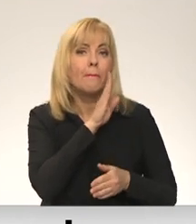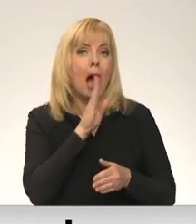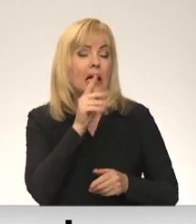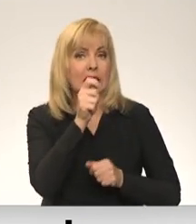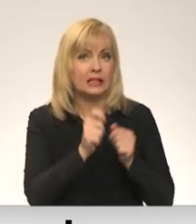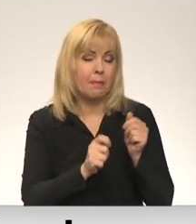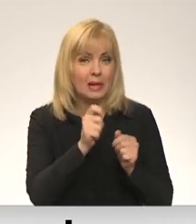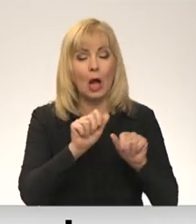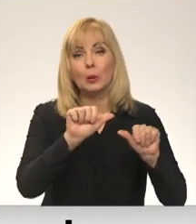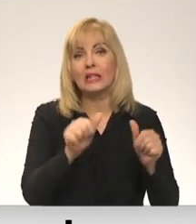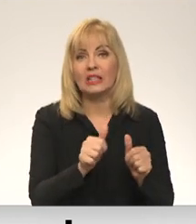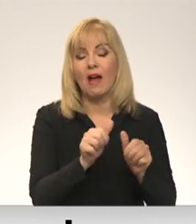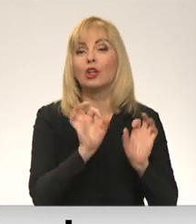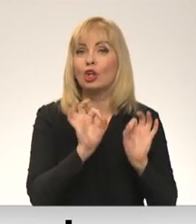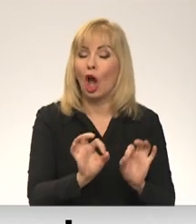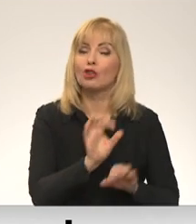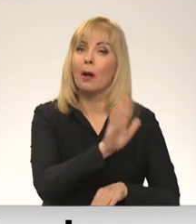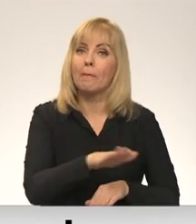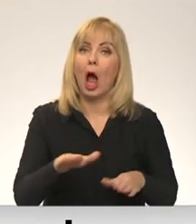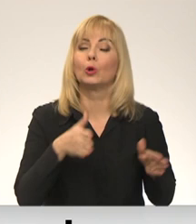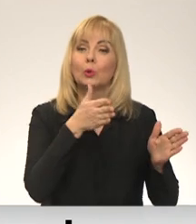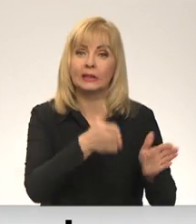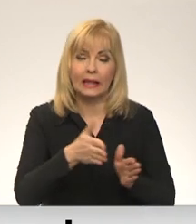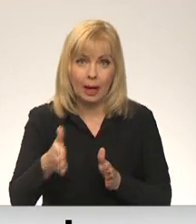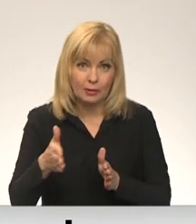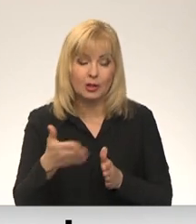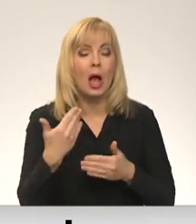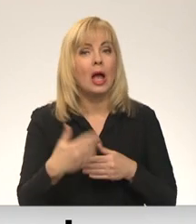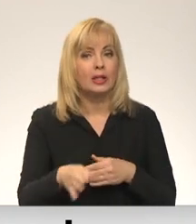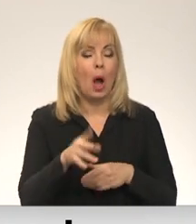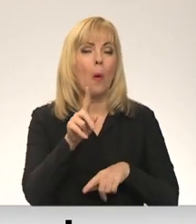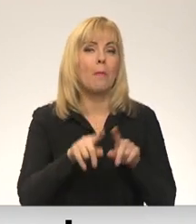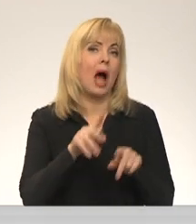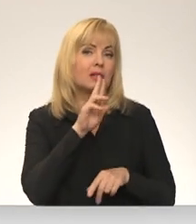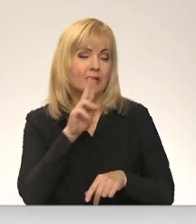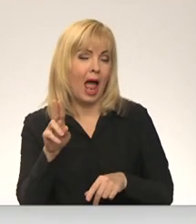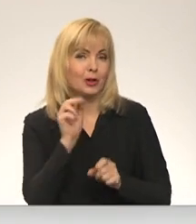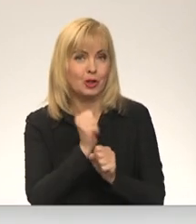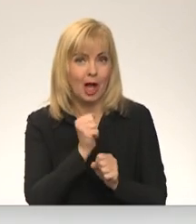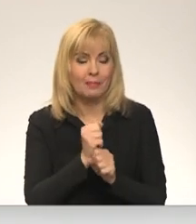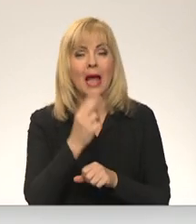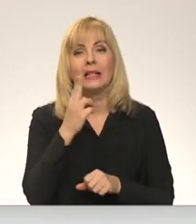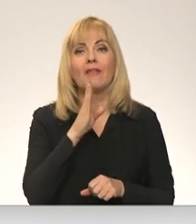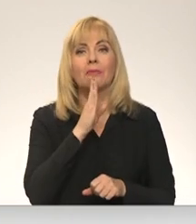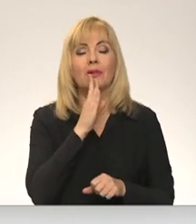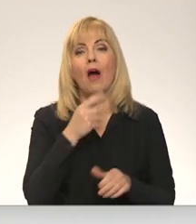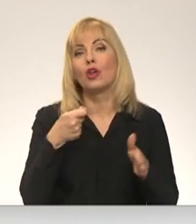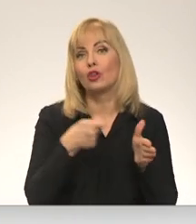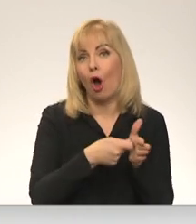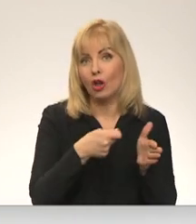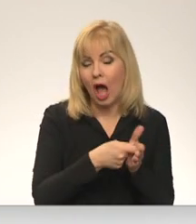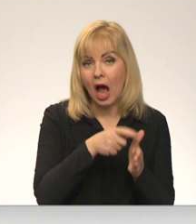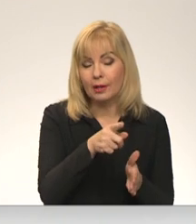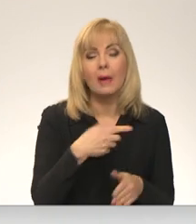kas izveidota Bērnu slimnīcā. Mēs jau pāris nedēļas strādājam ar divām donorēm, jo mums ir